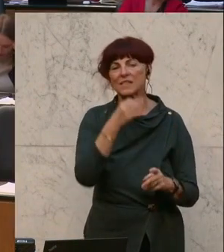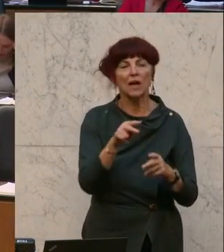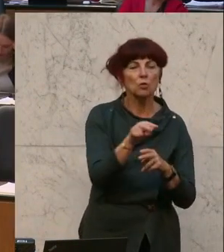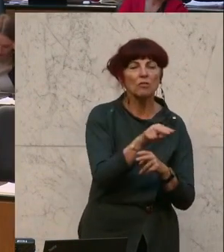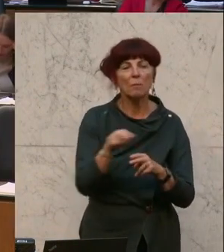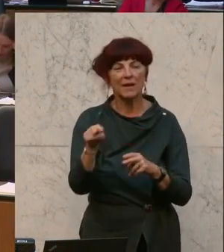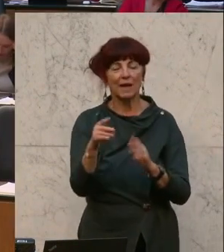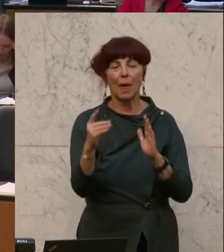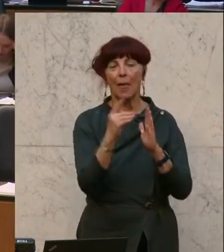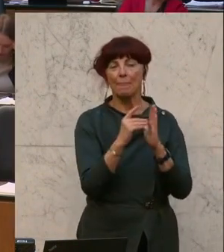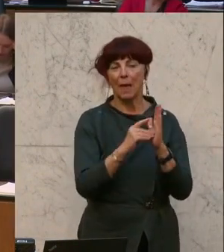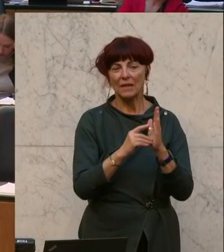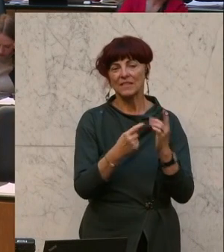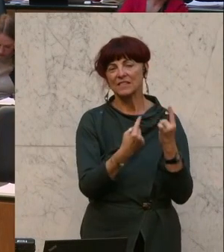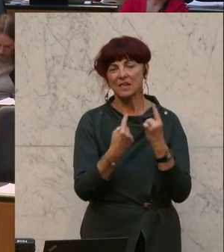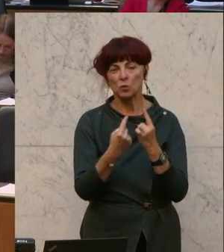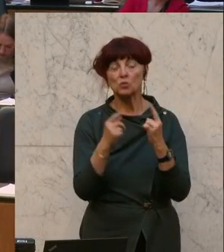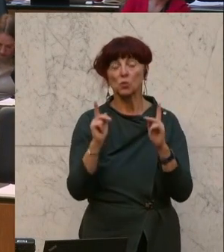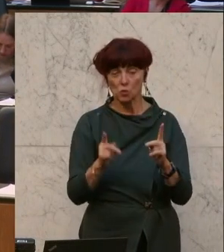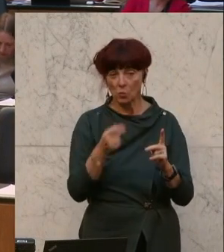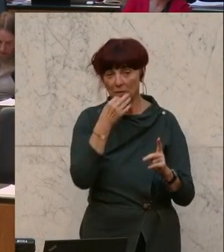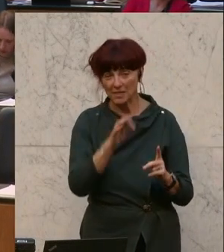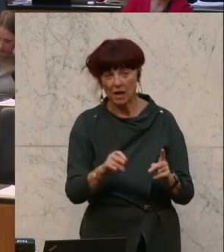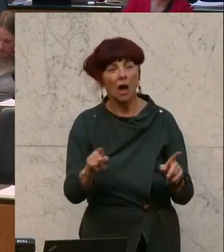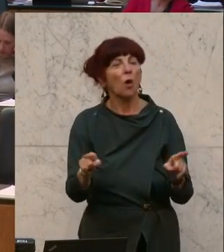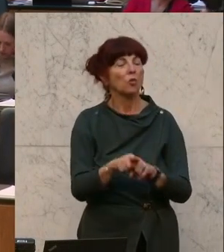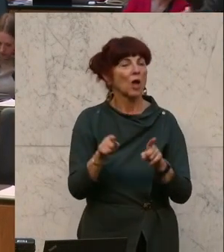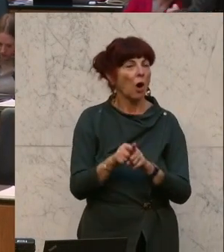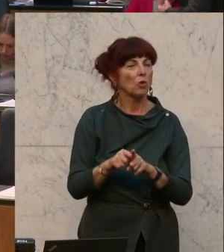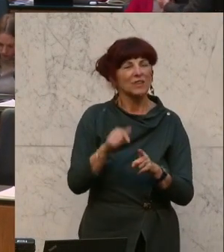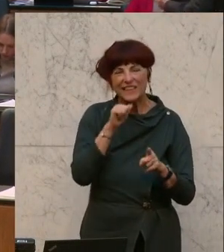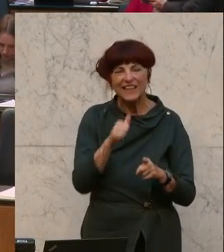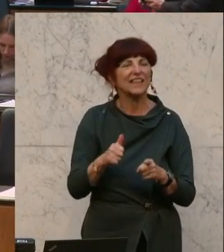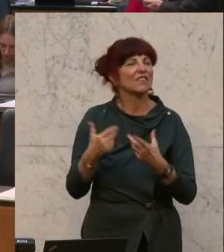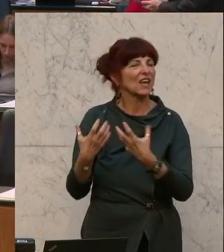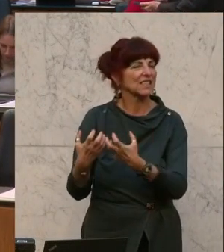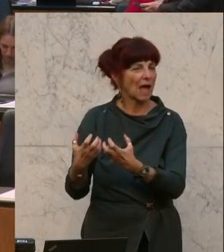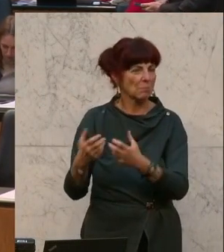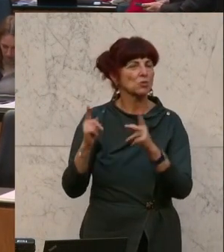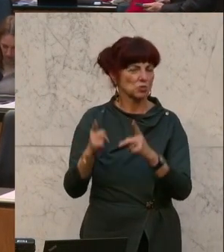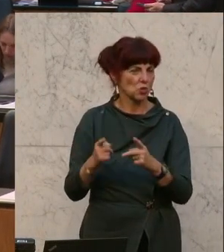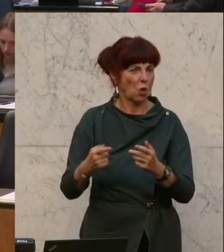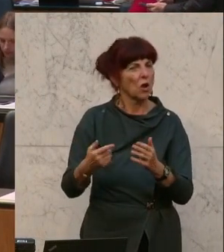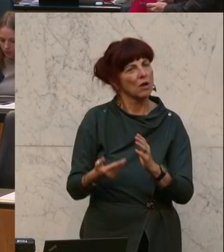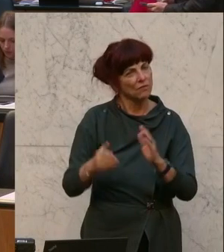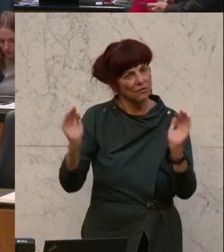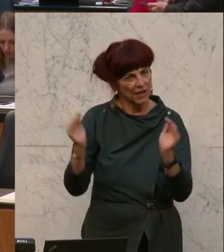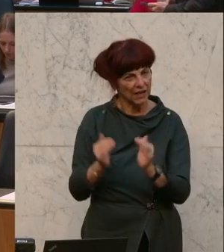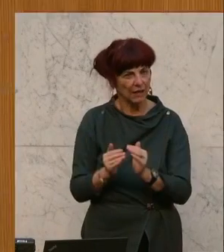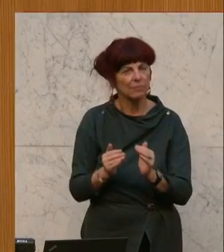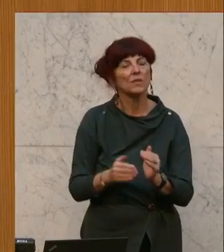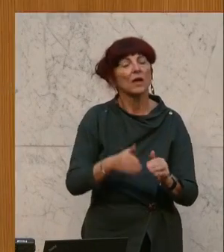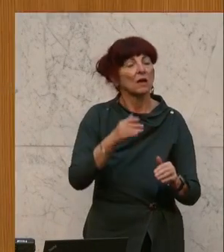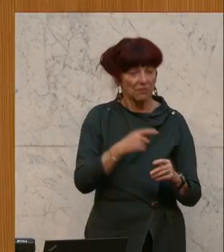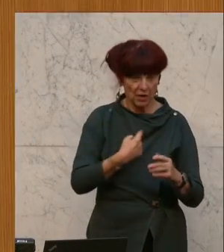Datenlage und auch Abschaffung von Ineffizienzen. Wir unterstützen das zur Gänze. Abschließend noch einmal ein Spruch, nach dem man